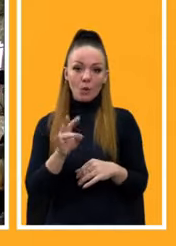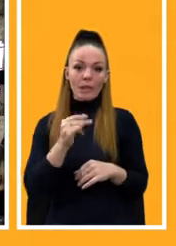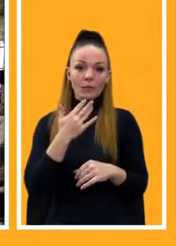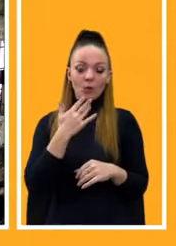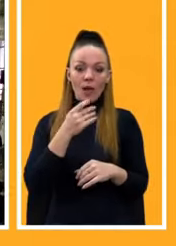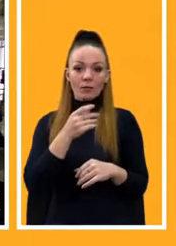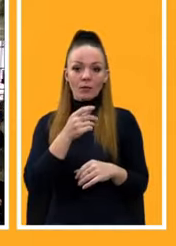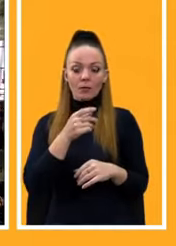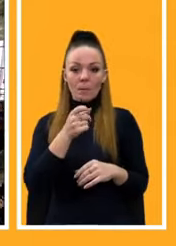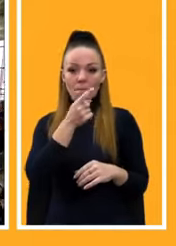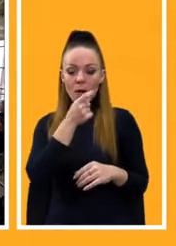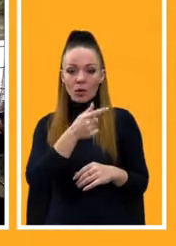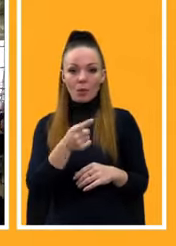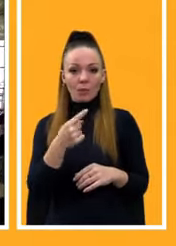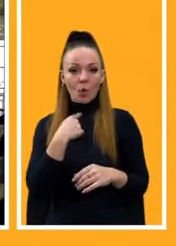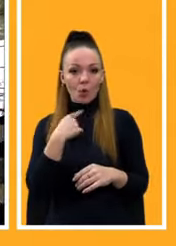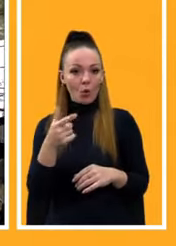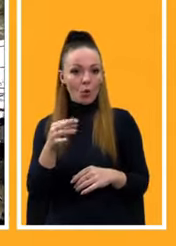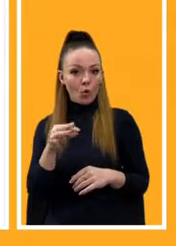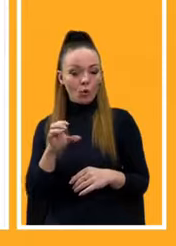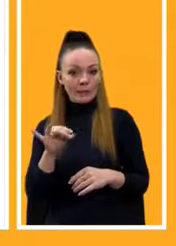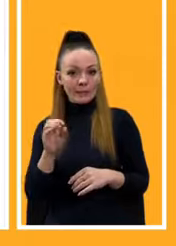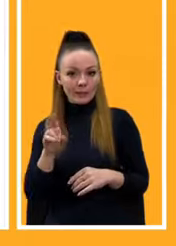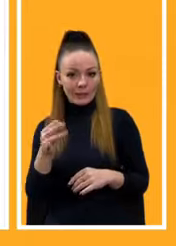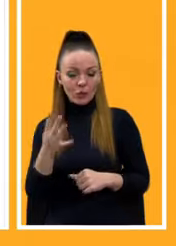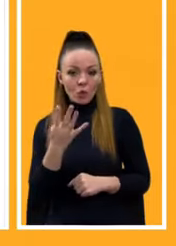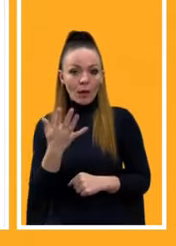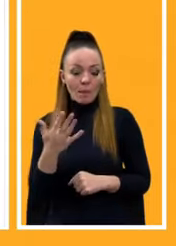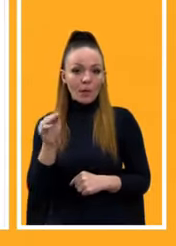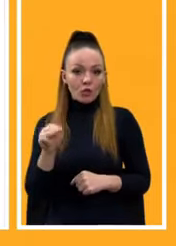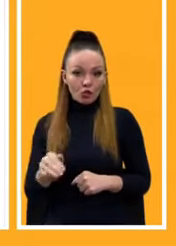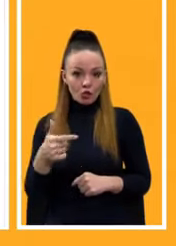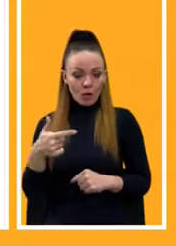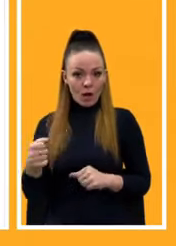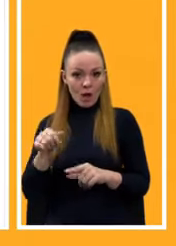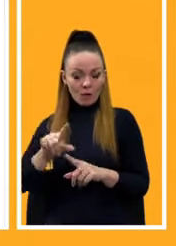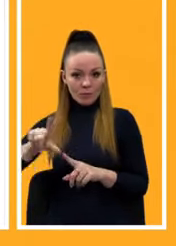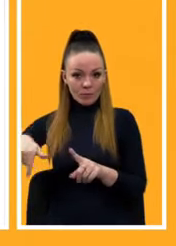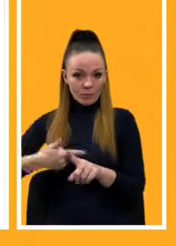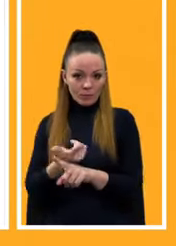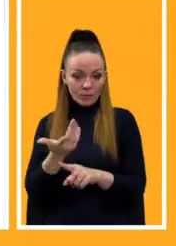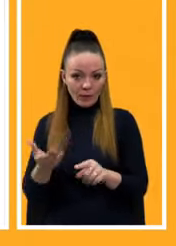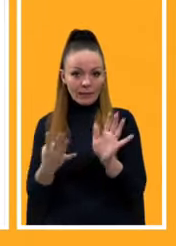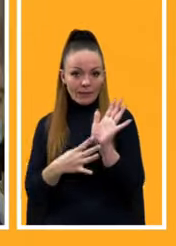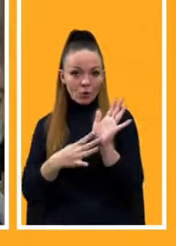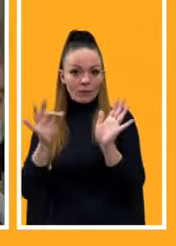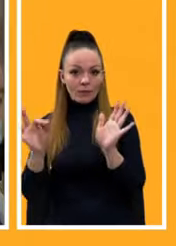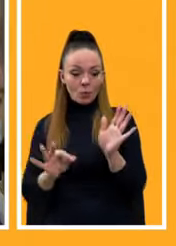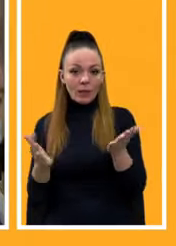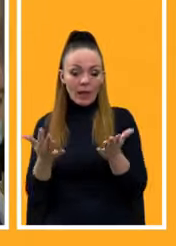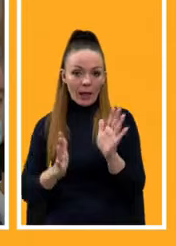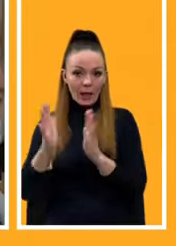парк Голосівський, можливо, не всі знають, це 45 тисяч гектарів у межах київської агломірації, 90% якого займає ліс.